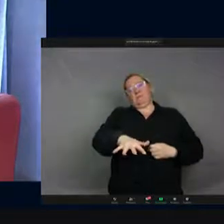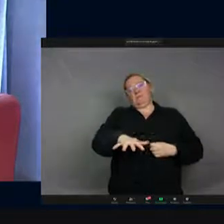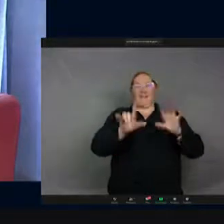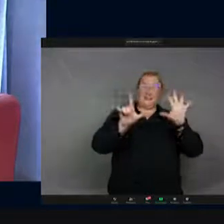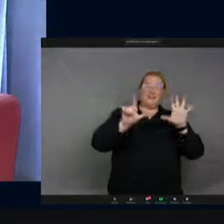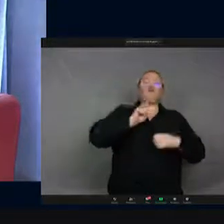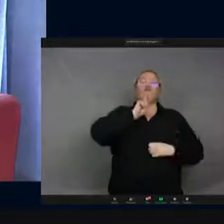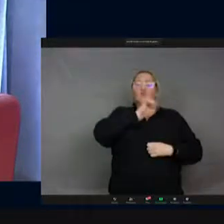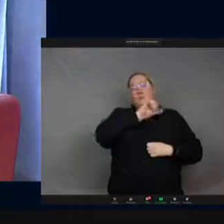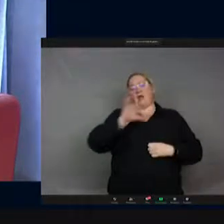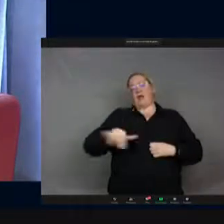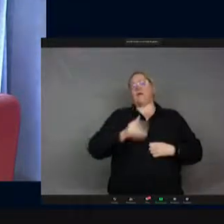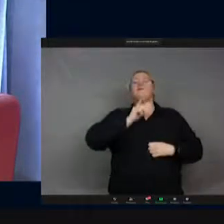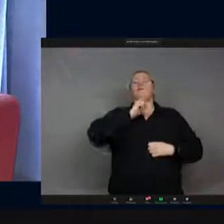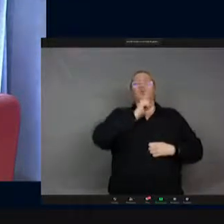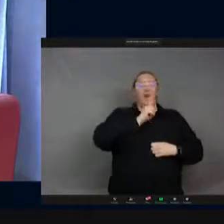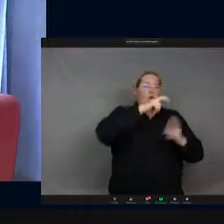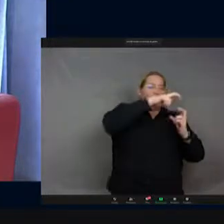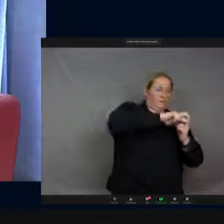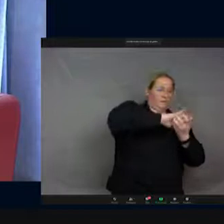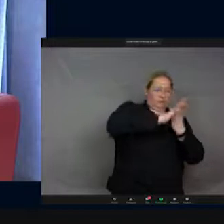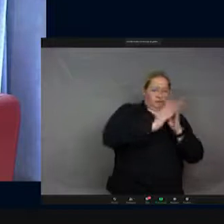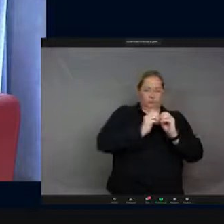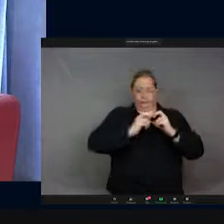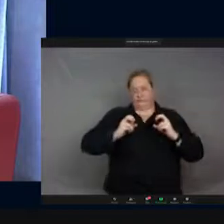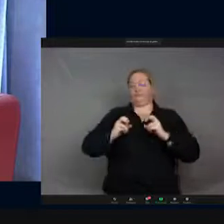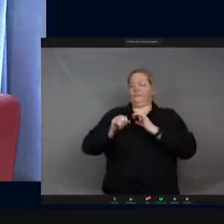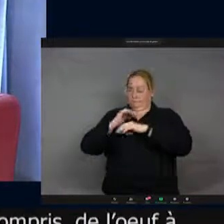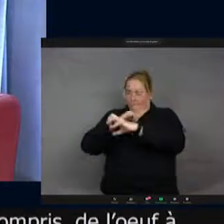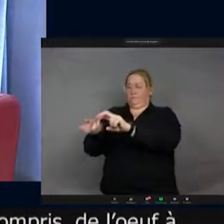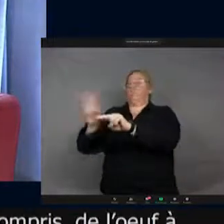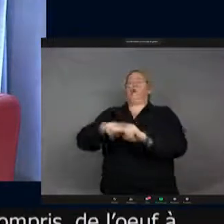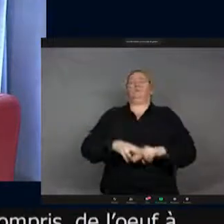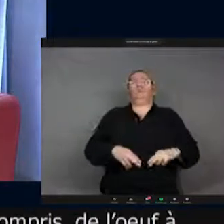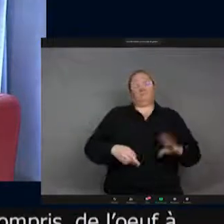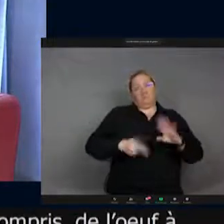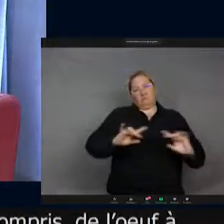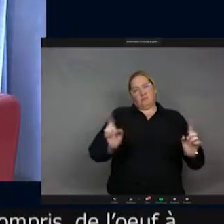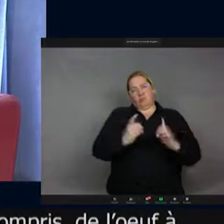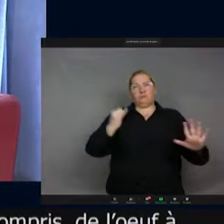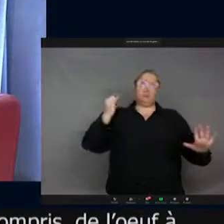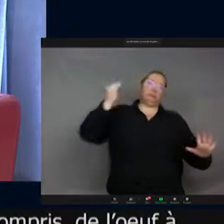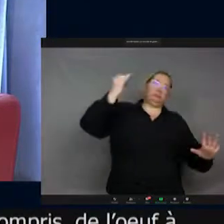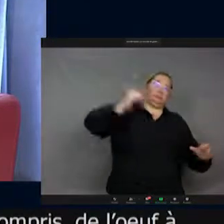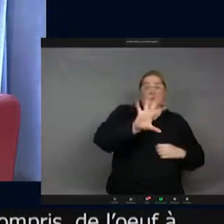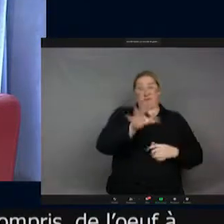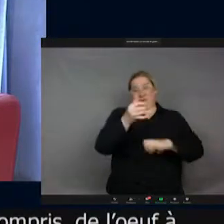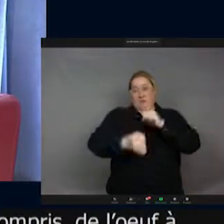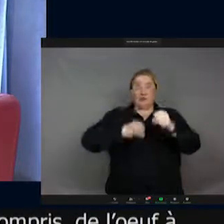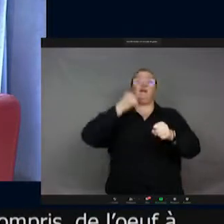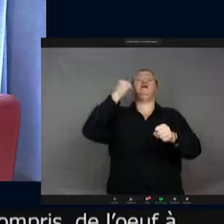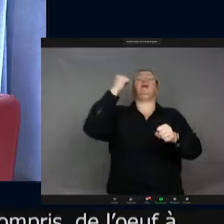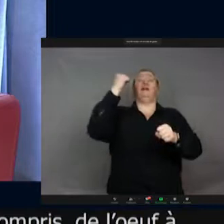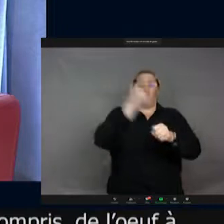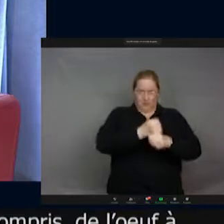compris de l'œuf à l'adulte, à la mort de l'adulte, le record dans les plus courts jusqu'à ce 51 ans, ce coléoptère de